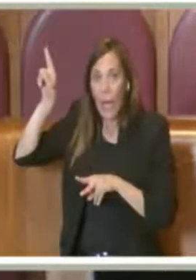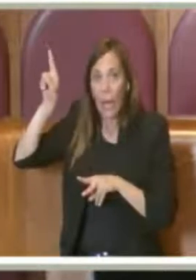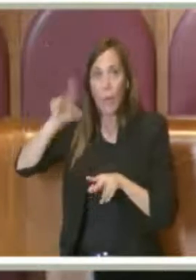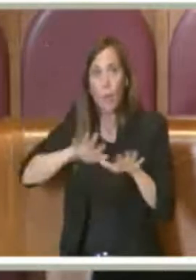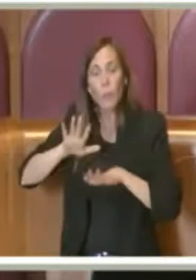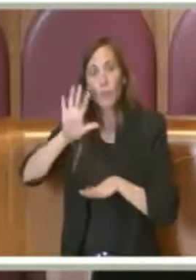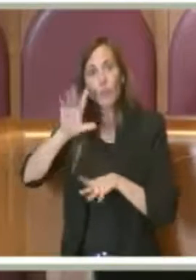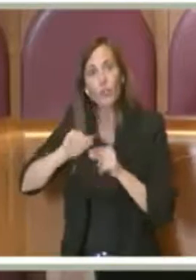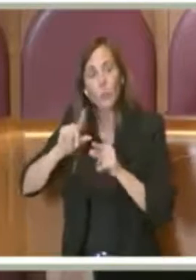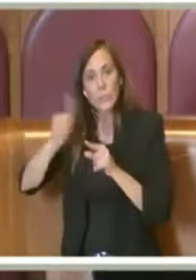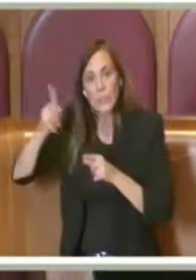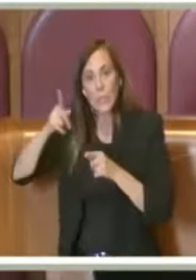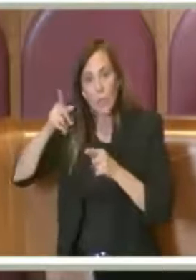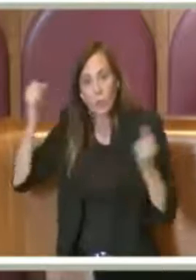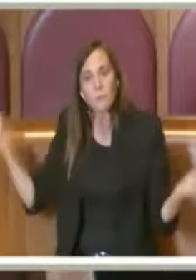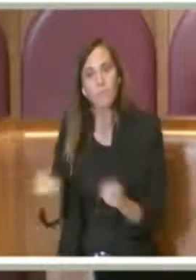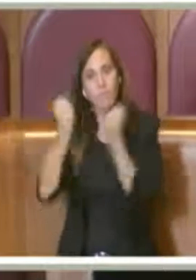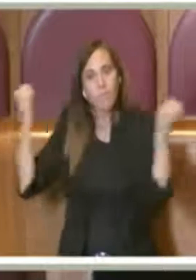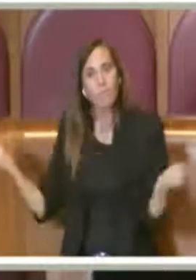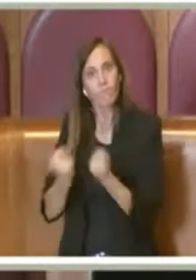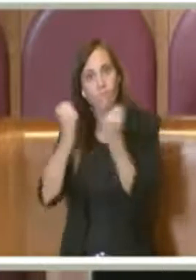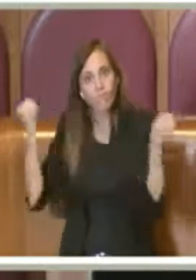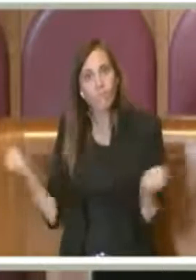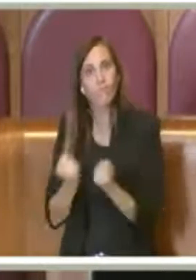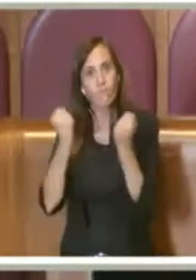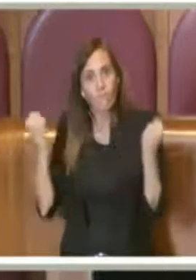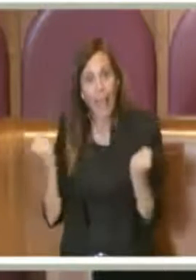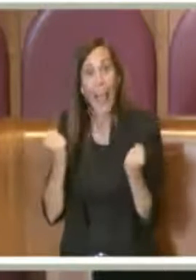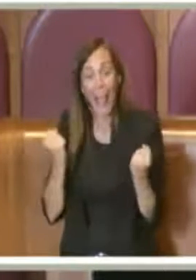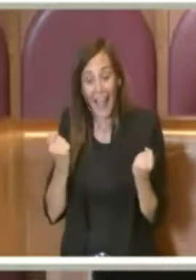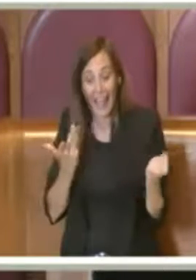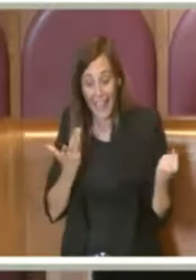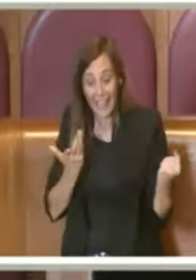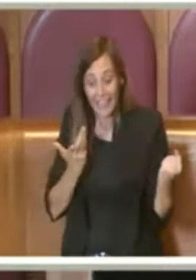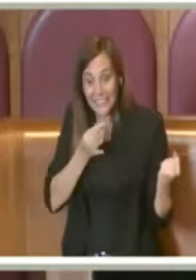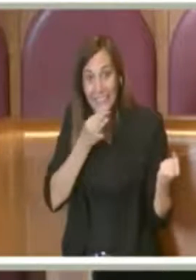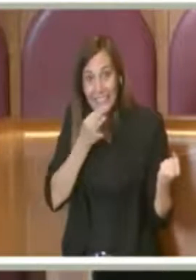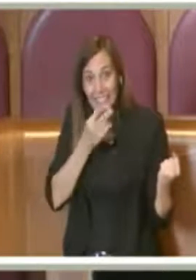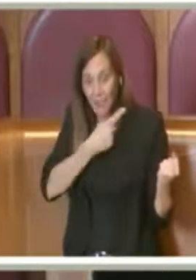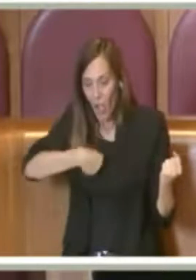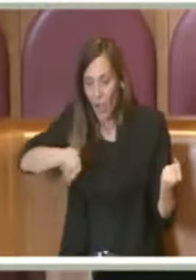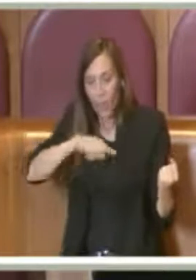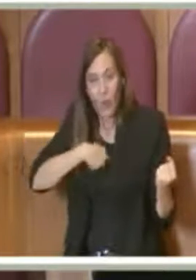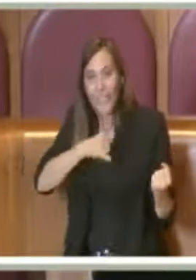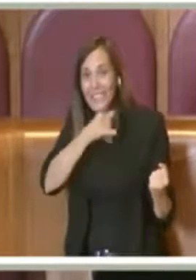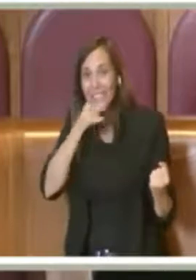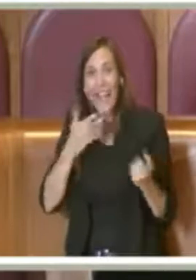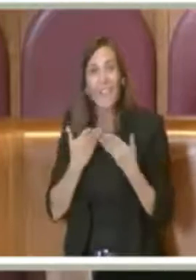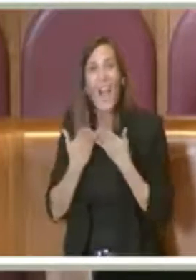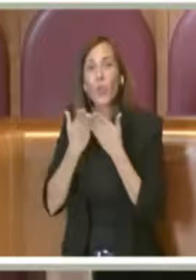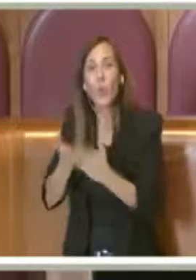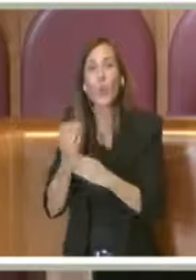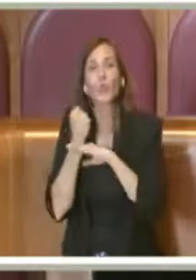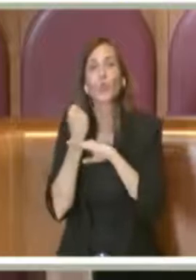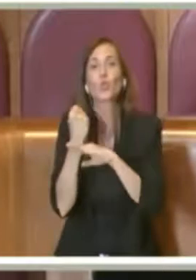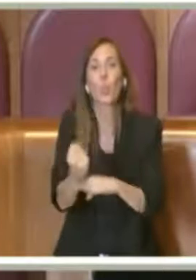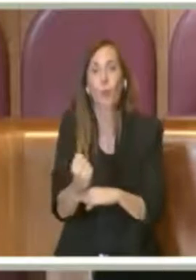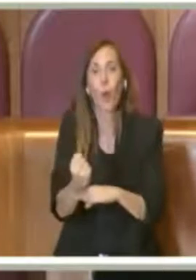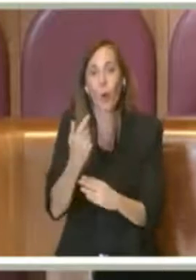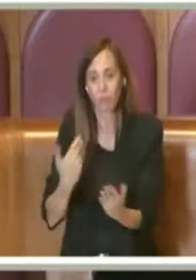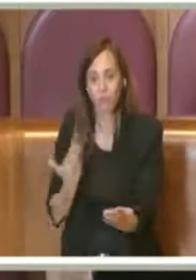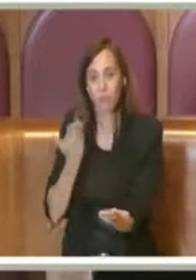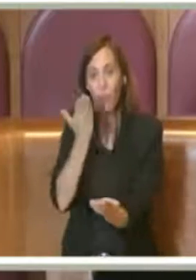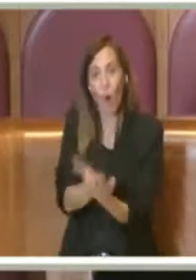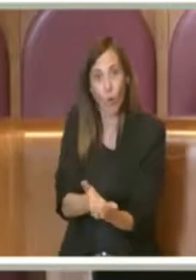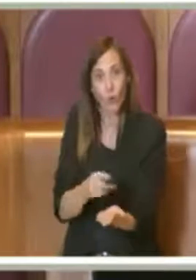aiutato a fargli prendere un volano. Questa mozione che